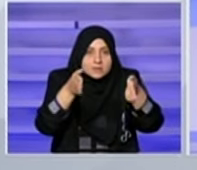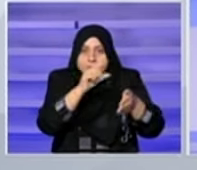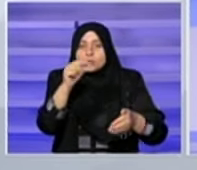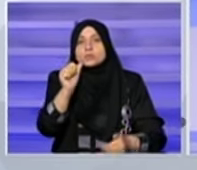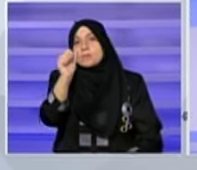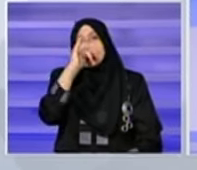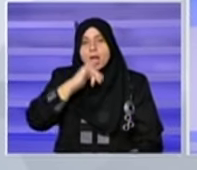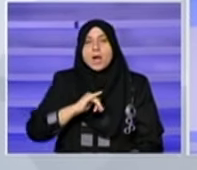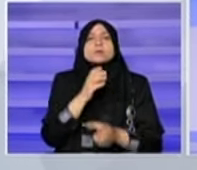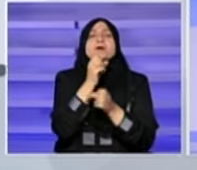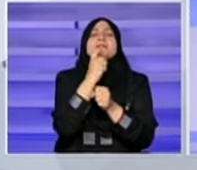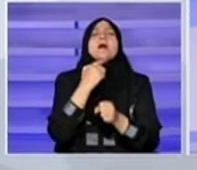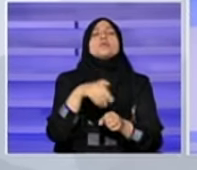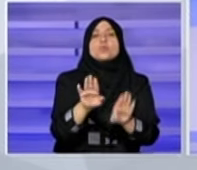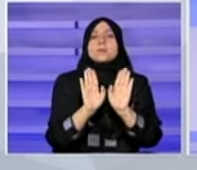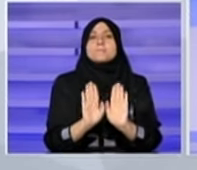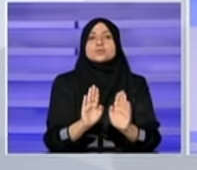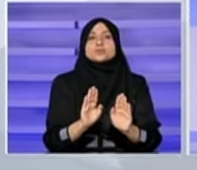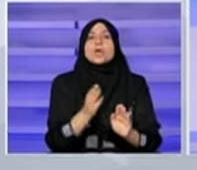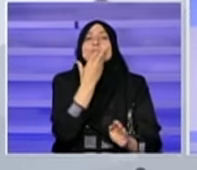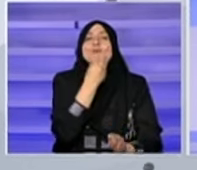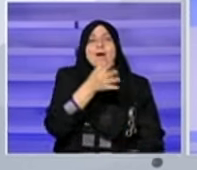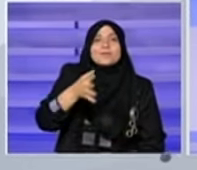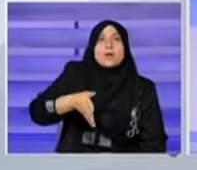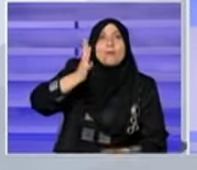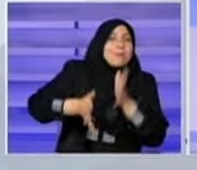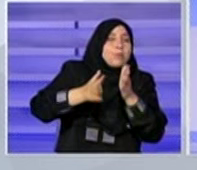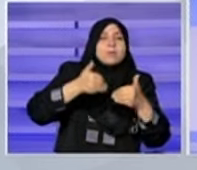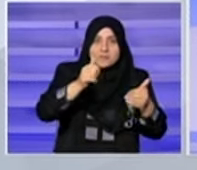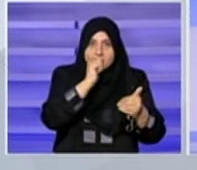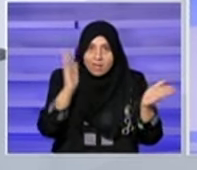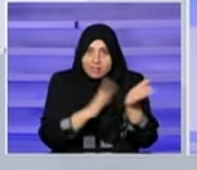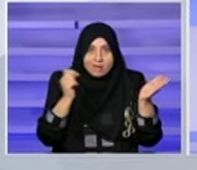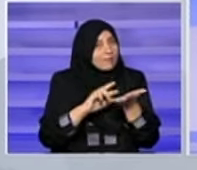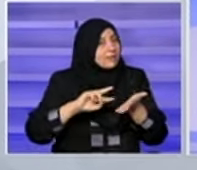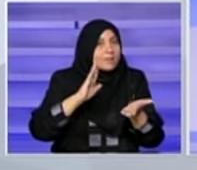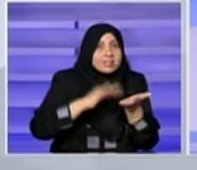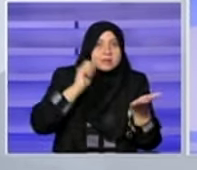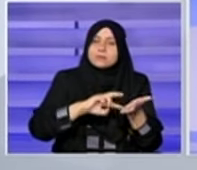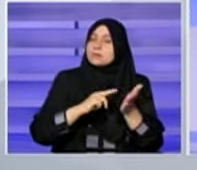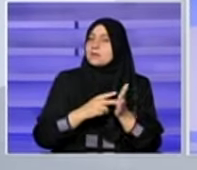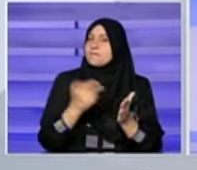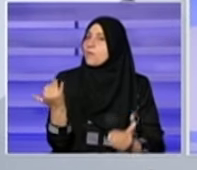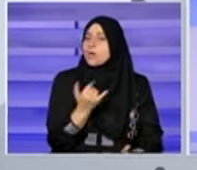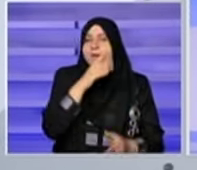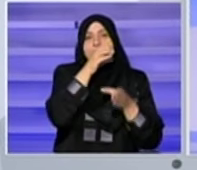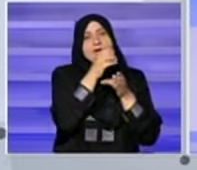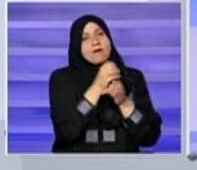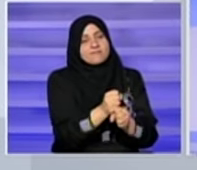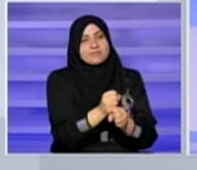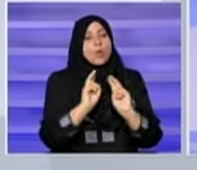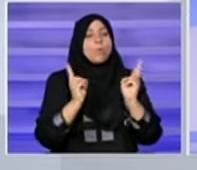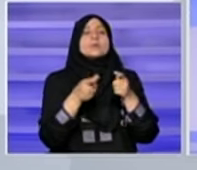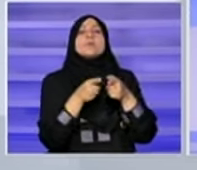قضية مهمة للأجيال القادمة وهذا دليل على أنه لعمل هذا